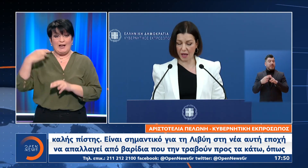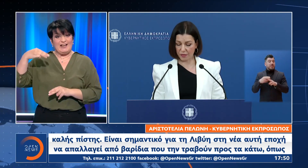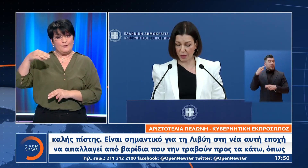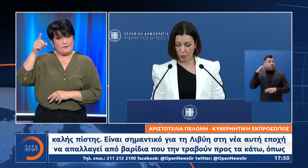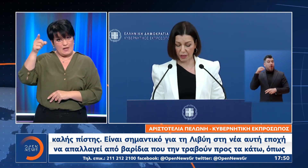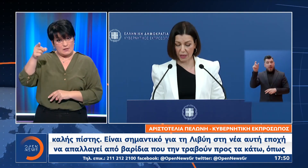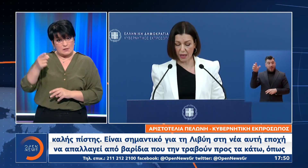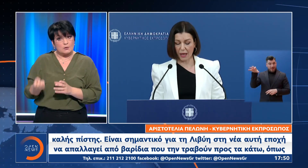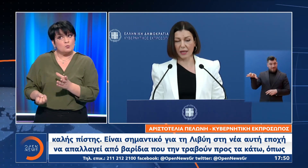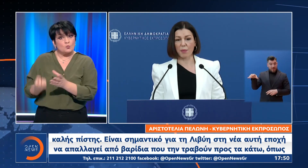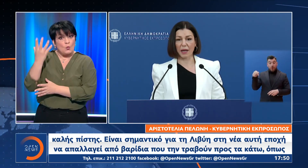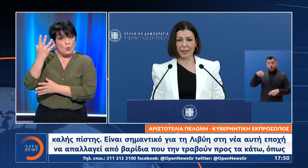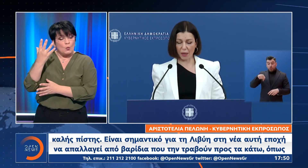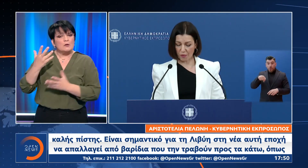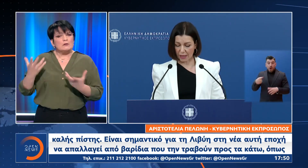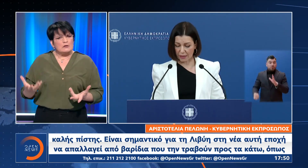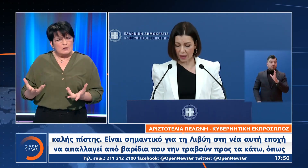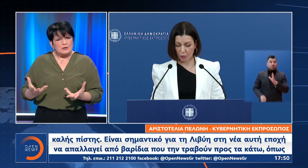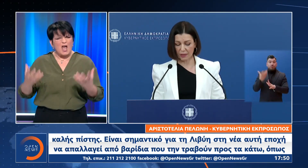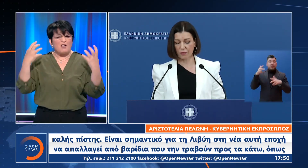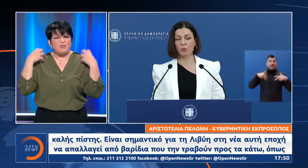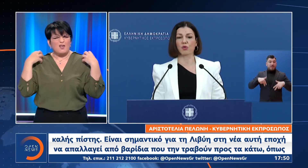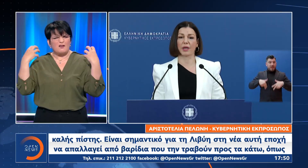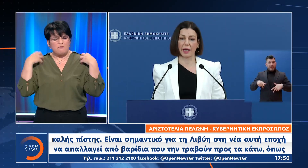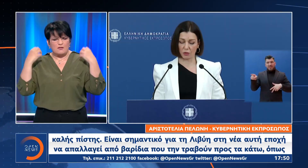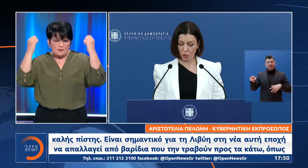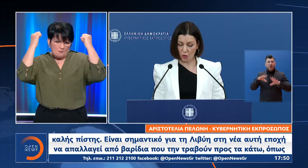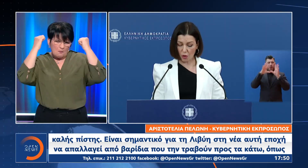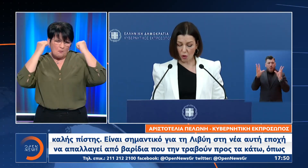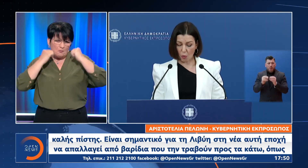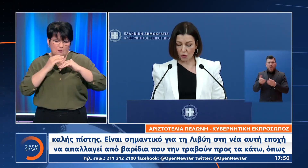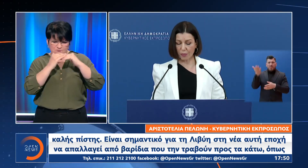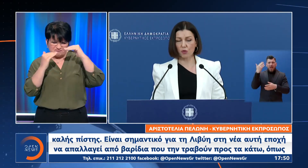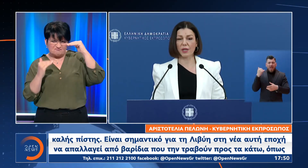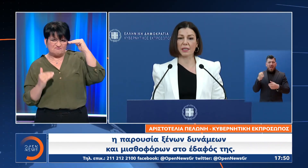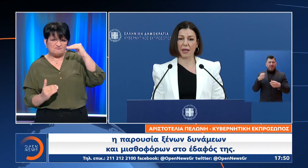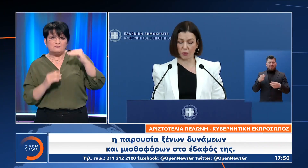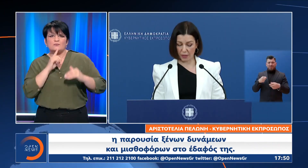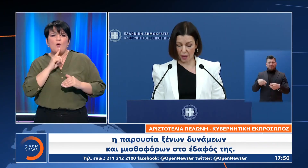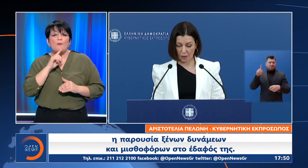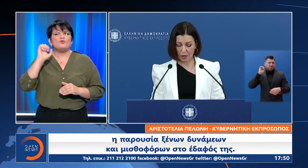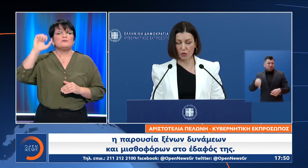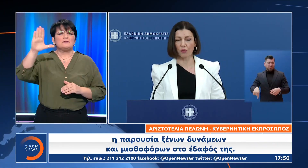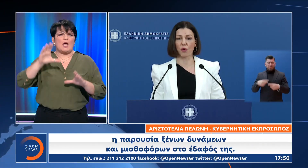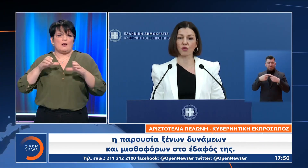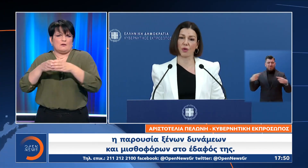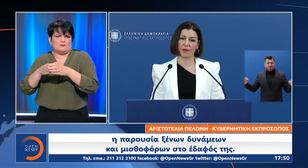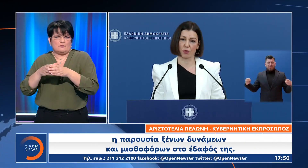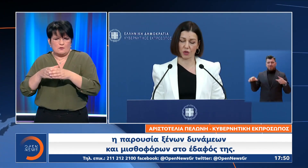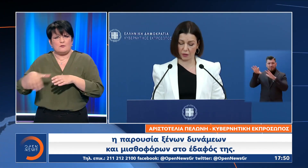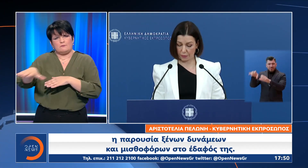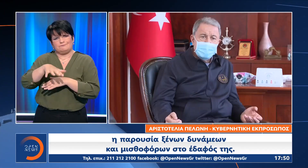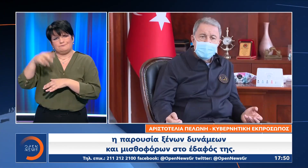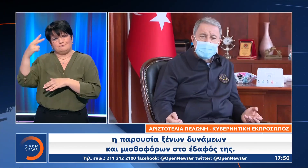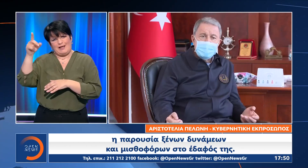στη νέα αυτή εποχή να απαλλαγεί από βαρύδια που την τραβούν προς τα κάτω, όπως η παρουσία ξένων δυνάμεων και μισθοφόρων στο